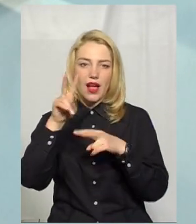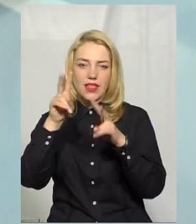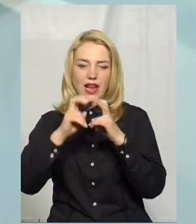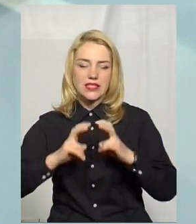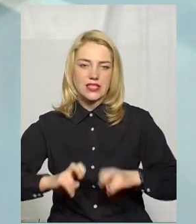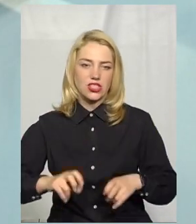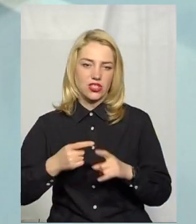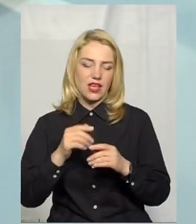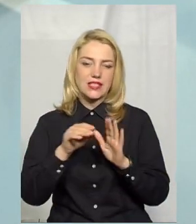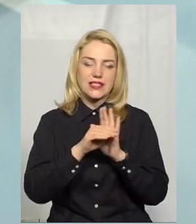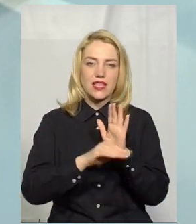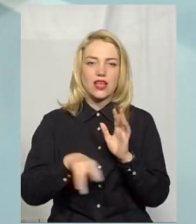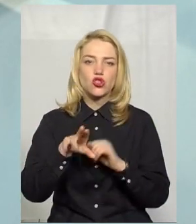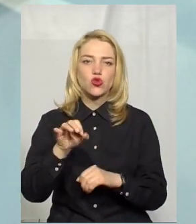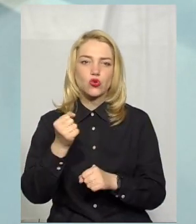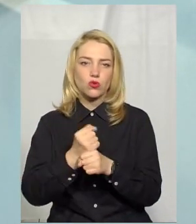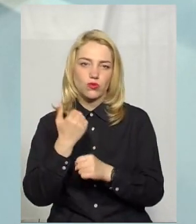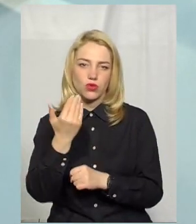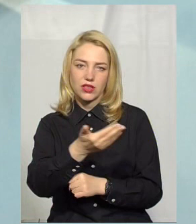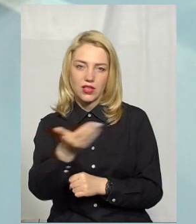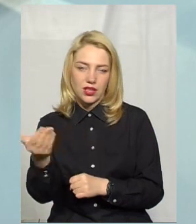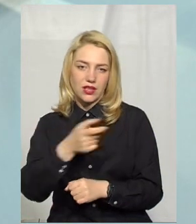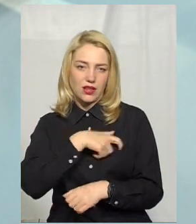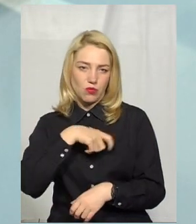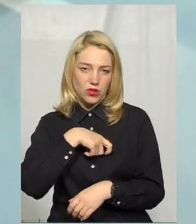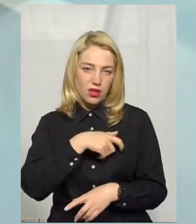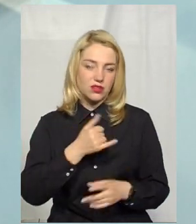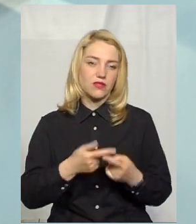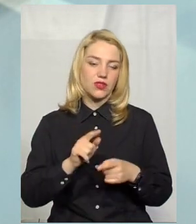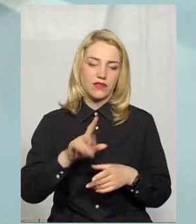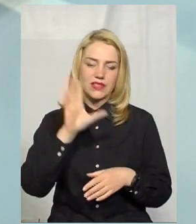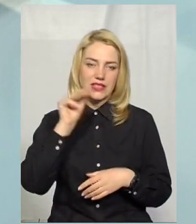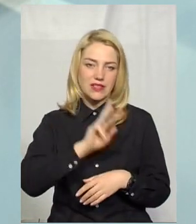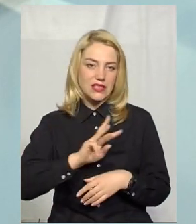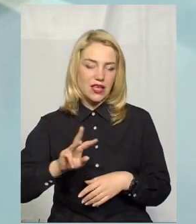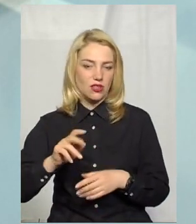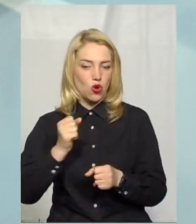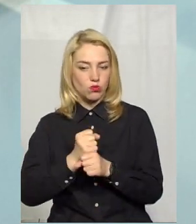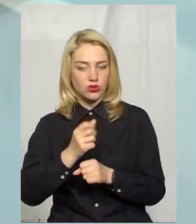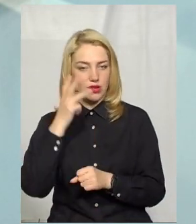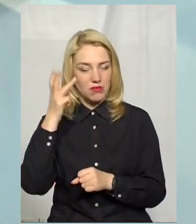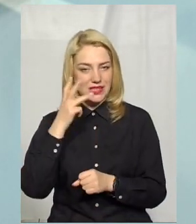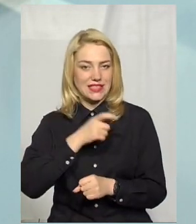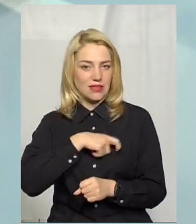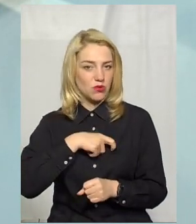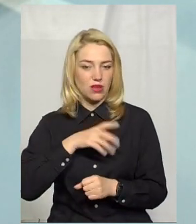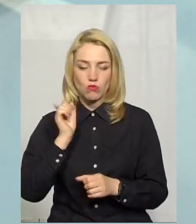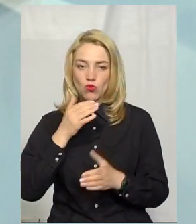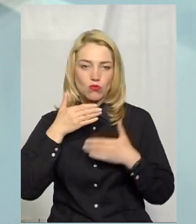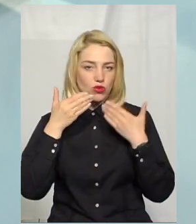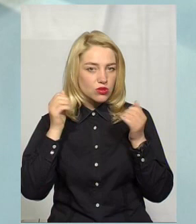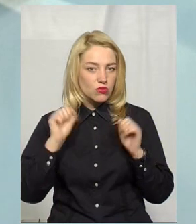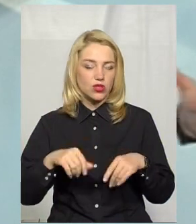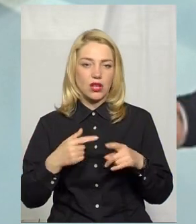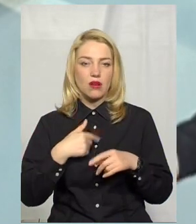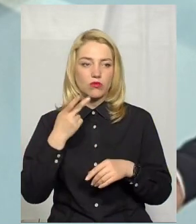аспекту роботи депутатів На цьому сайті є всі статті От по місту Хмельницькому Можна почитати Тобто ми постійно